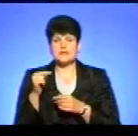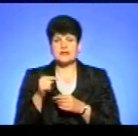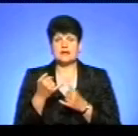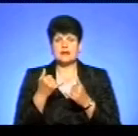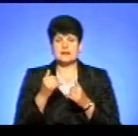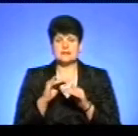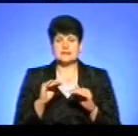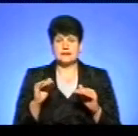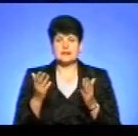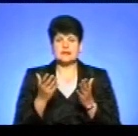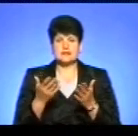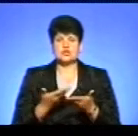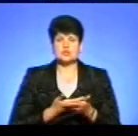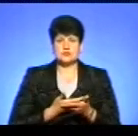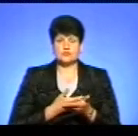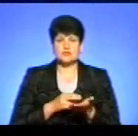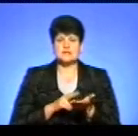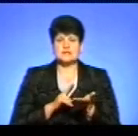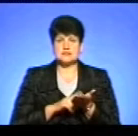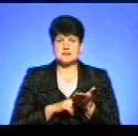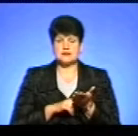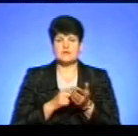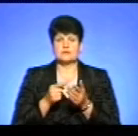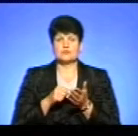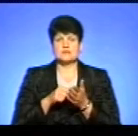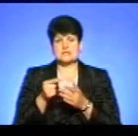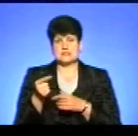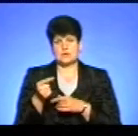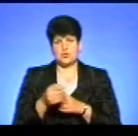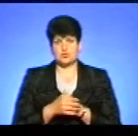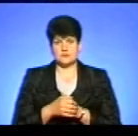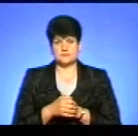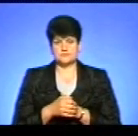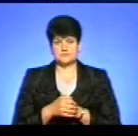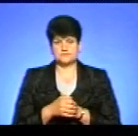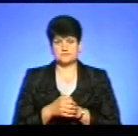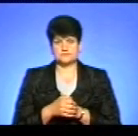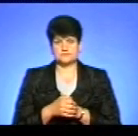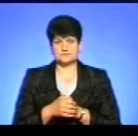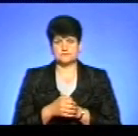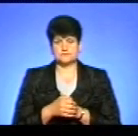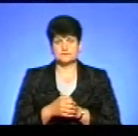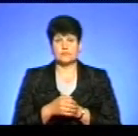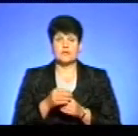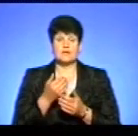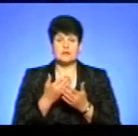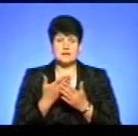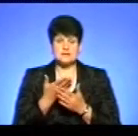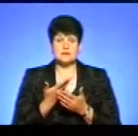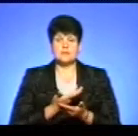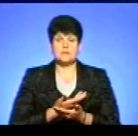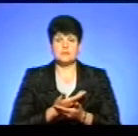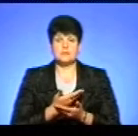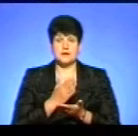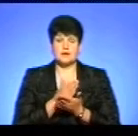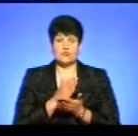дітей, які проживають і зареєстровані у місті Тернополі. Власне, вартість перебування